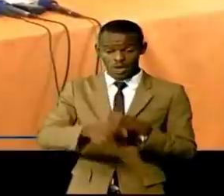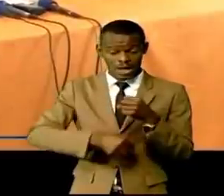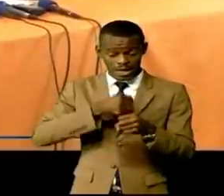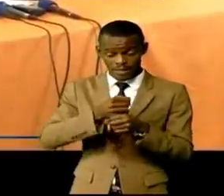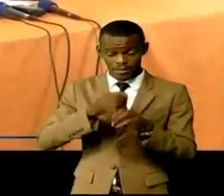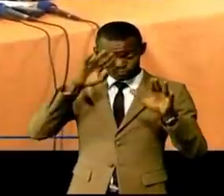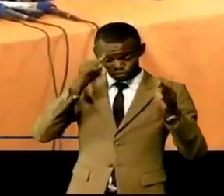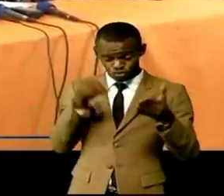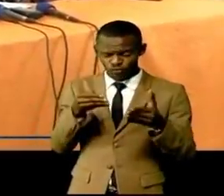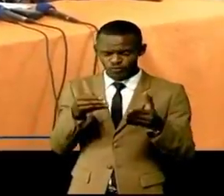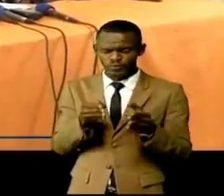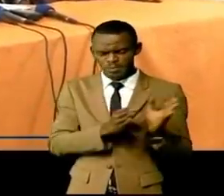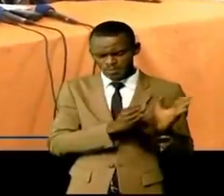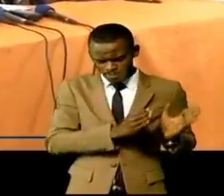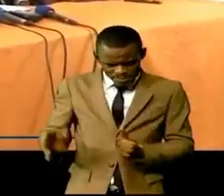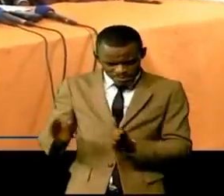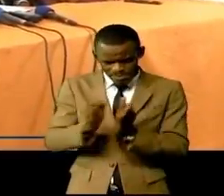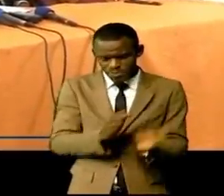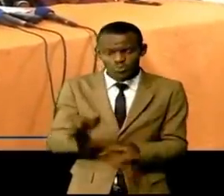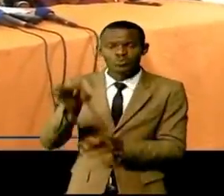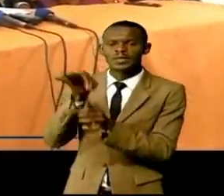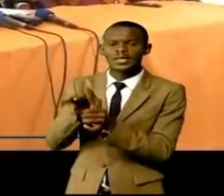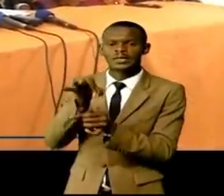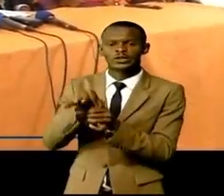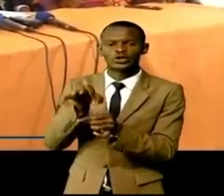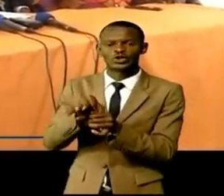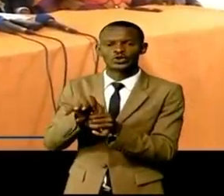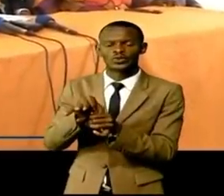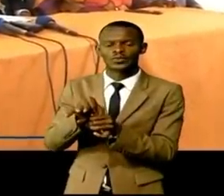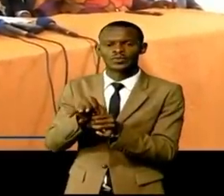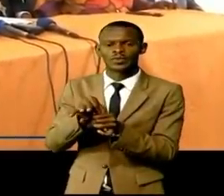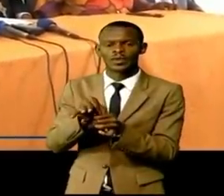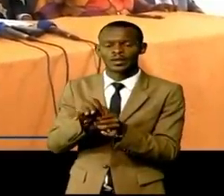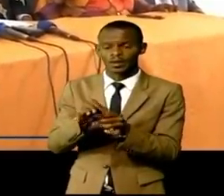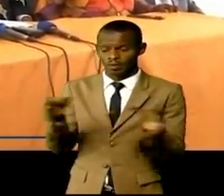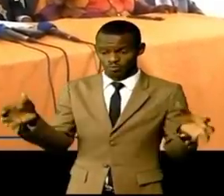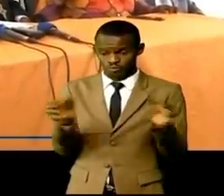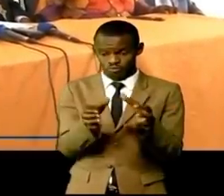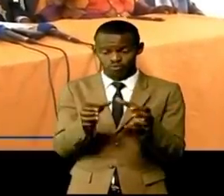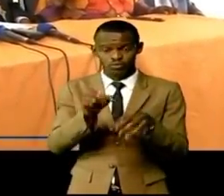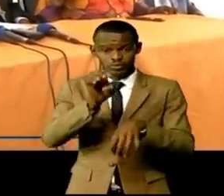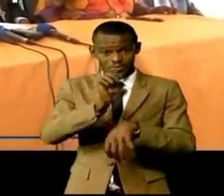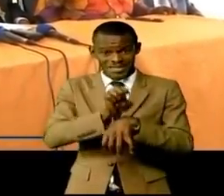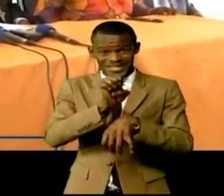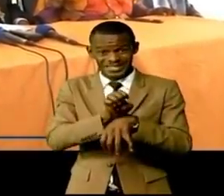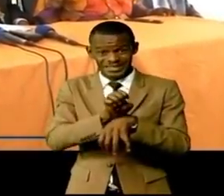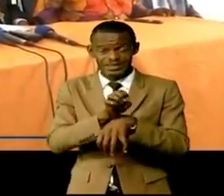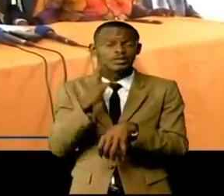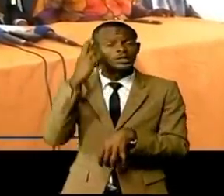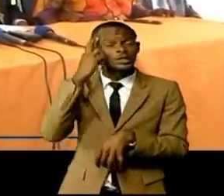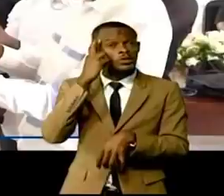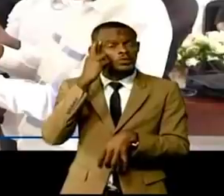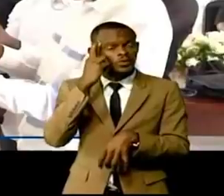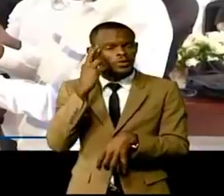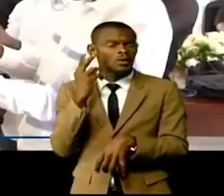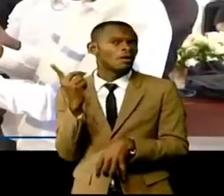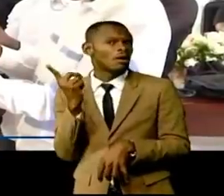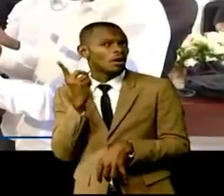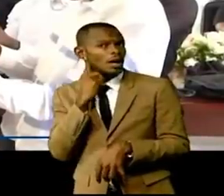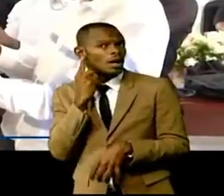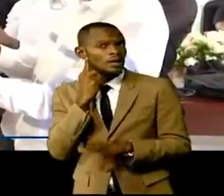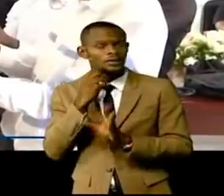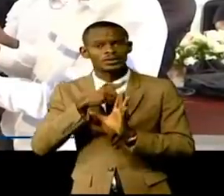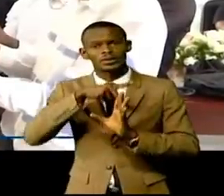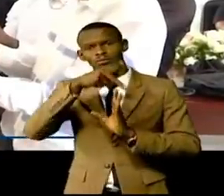chefs des confessions religieuses se sont réjouis la publication par la commission électorale nationale indépendante de la feuille des routes du